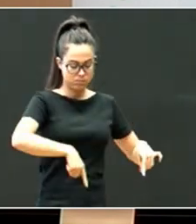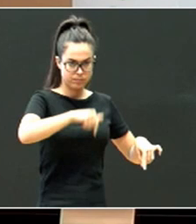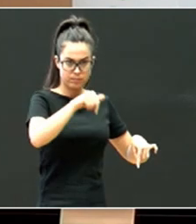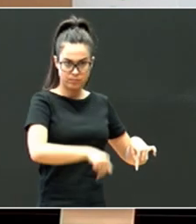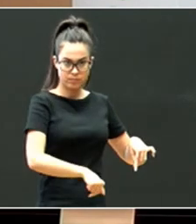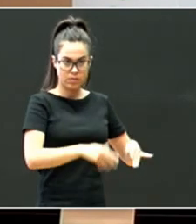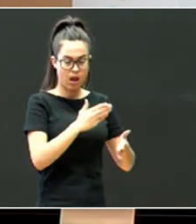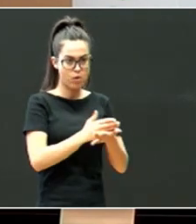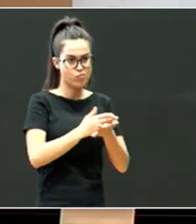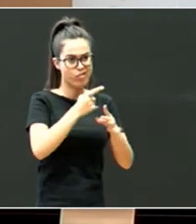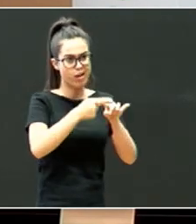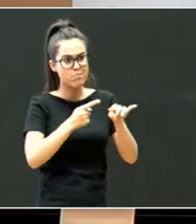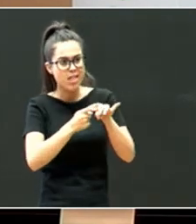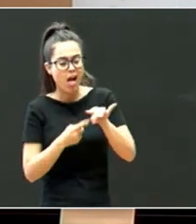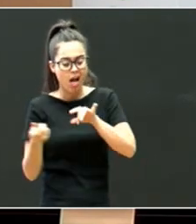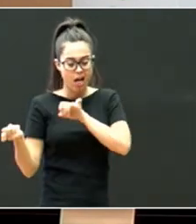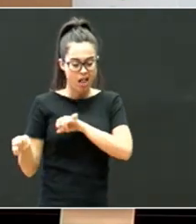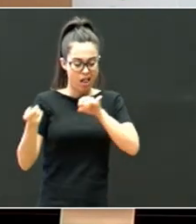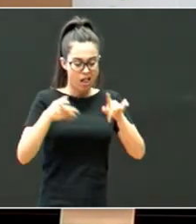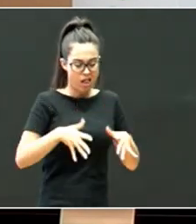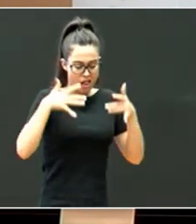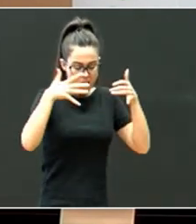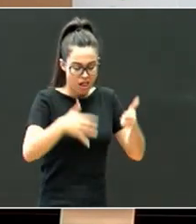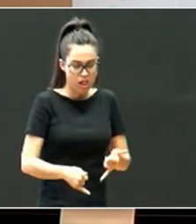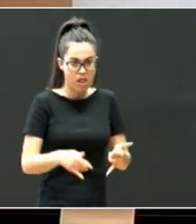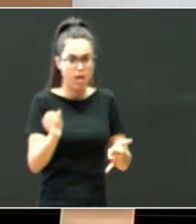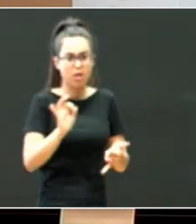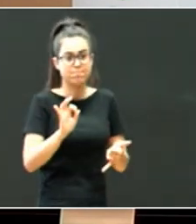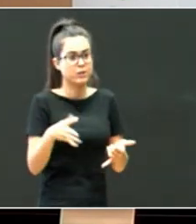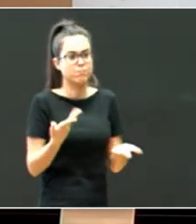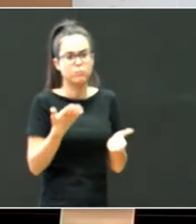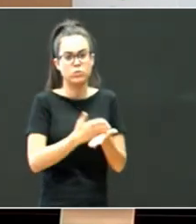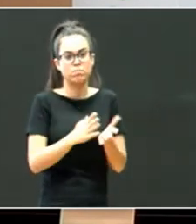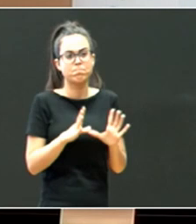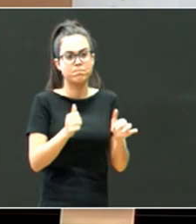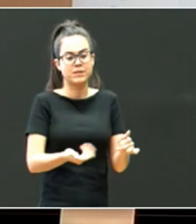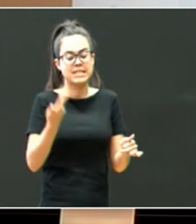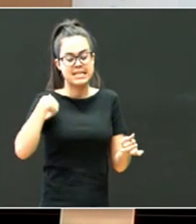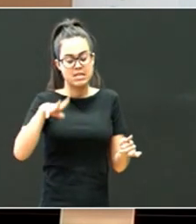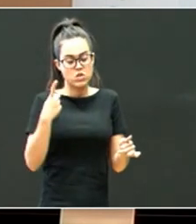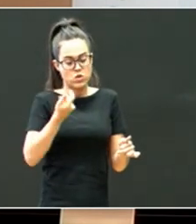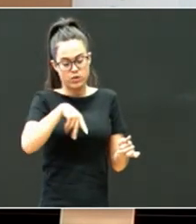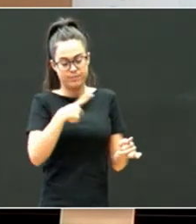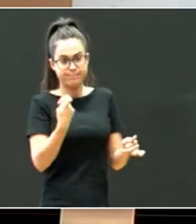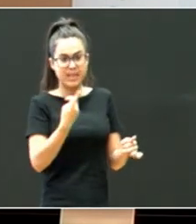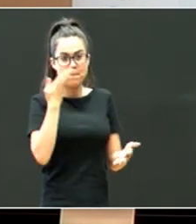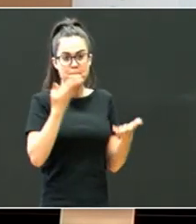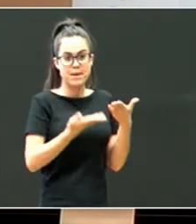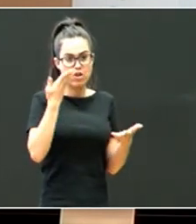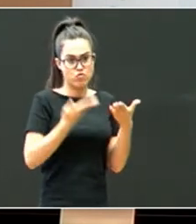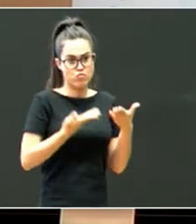kursu erdian, edo, azieran etorten dienian, ba, nola baiteko ebaloazio egitia, ba,